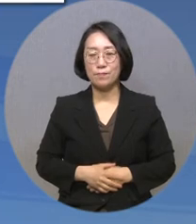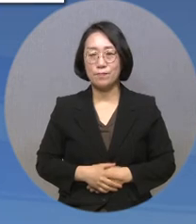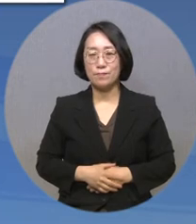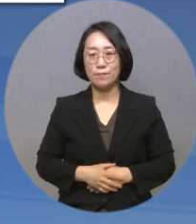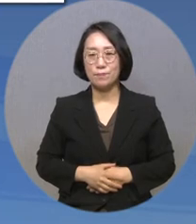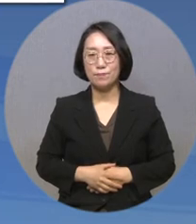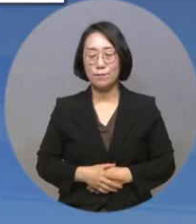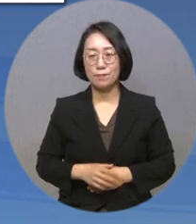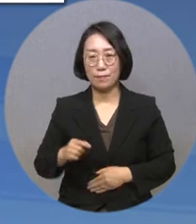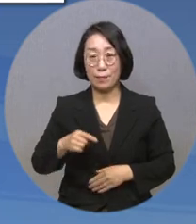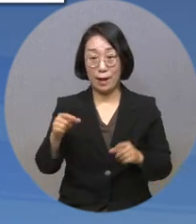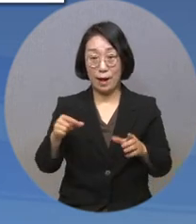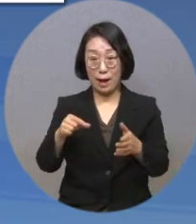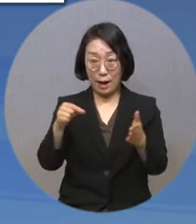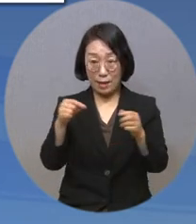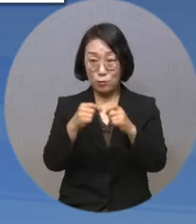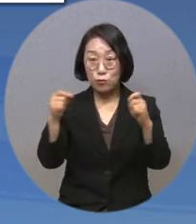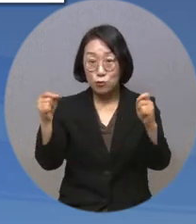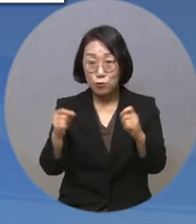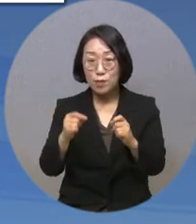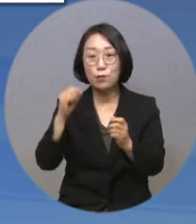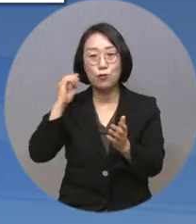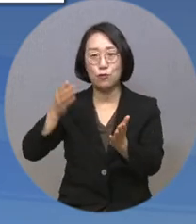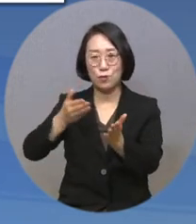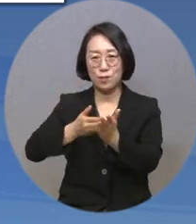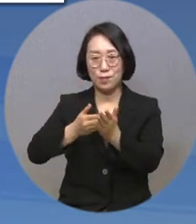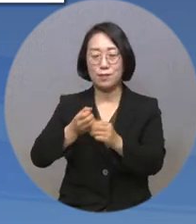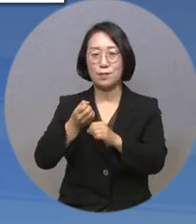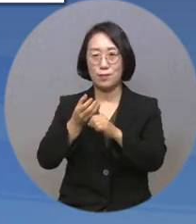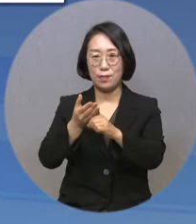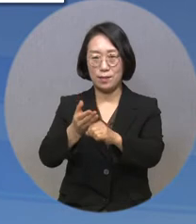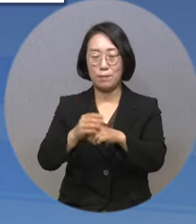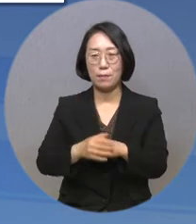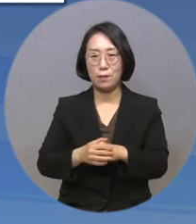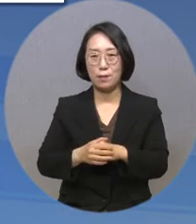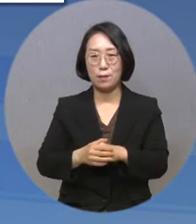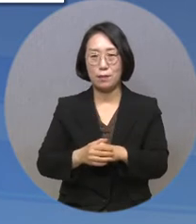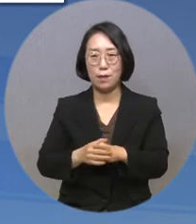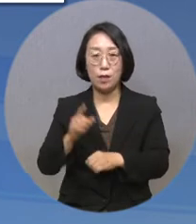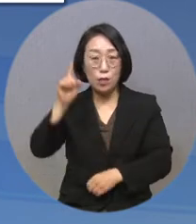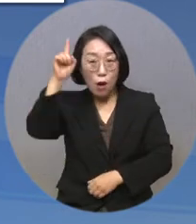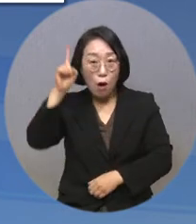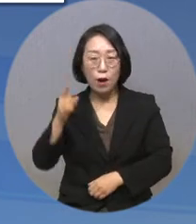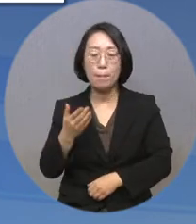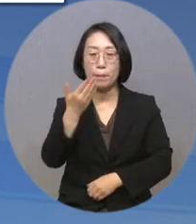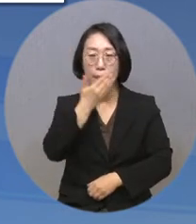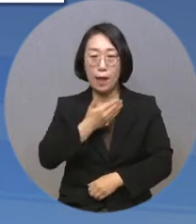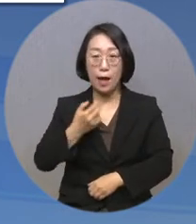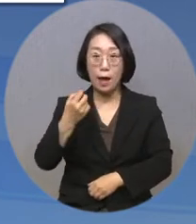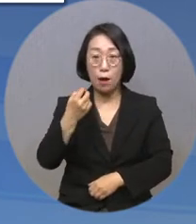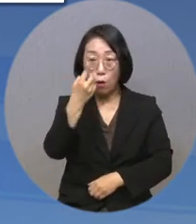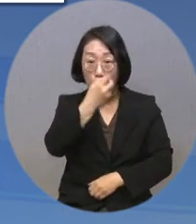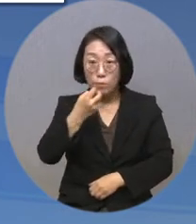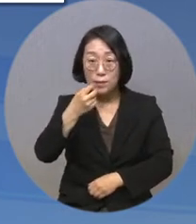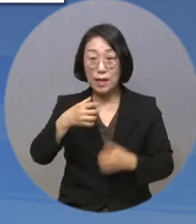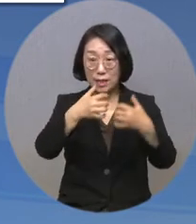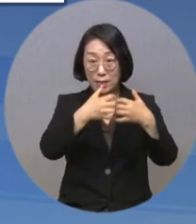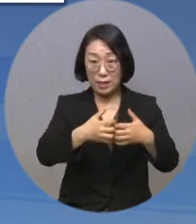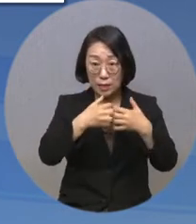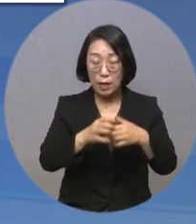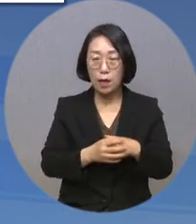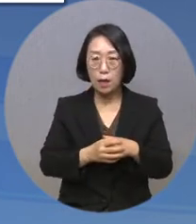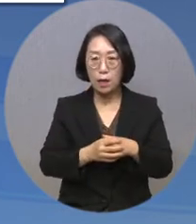이어서 간추린 뉴스 전해드립니다. 혈압계와 혈당 측정기 등 의료기기의 점자와